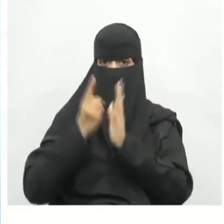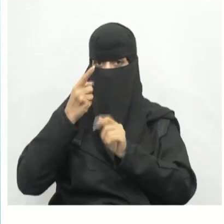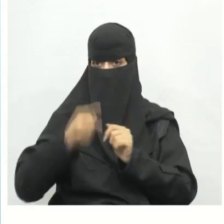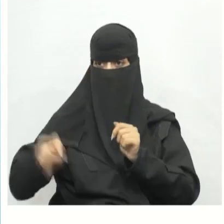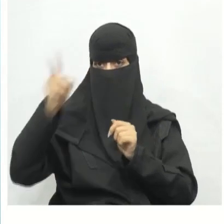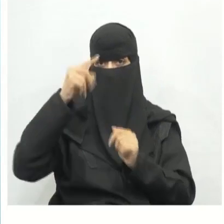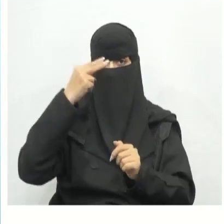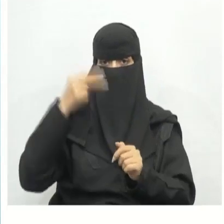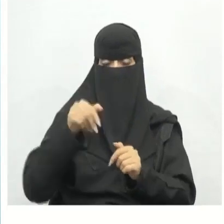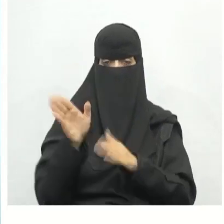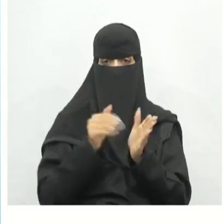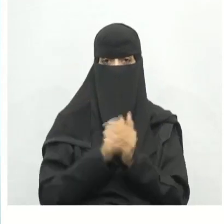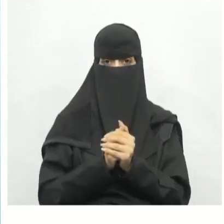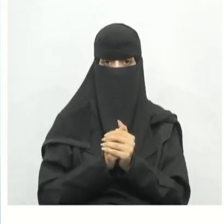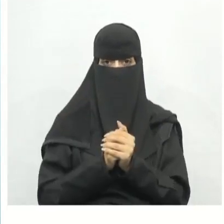التصميم